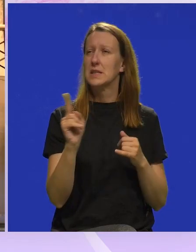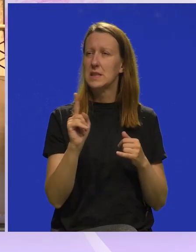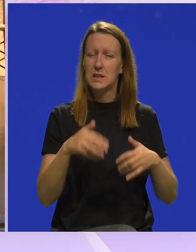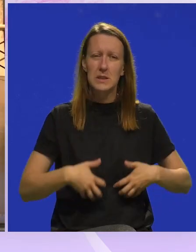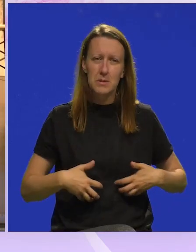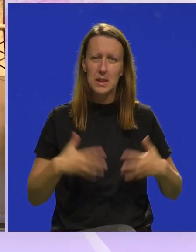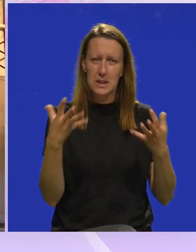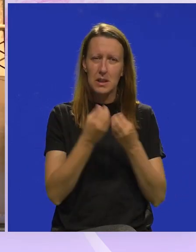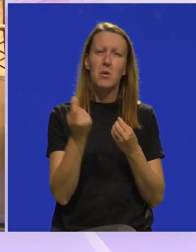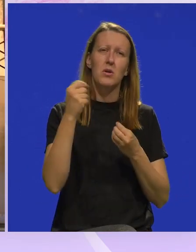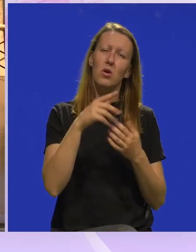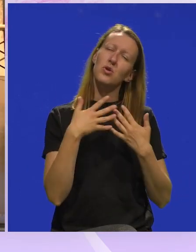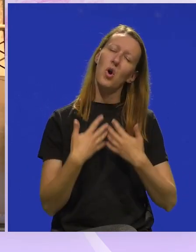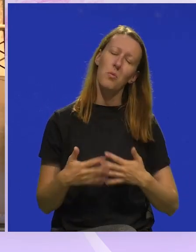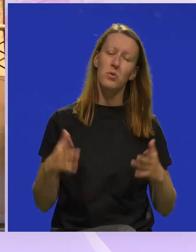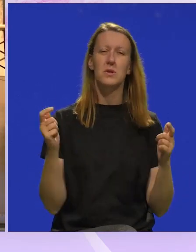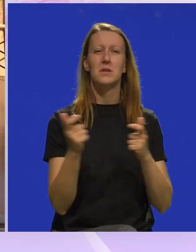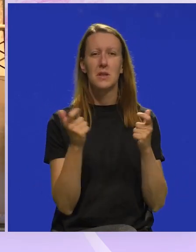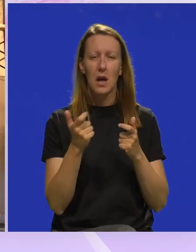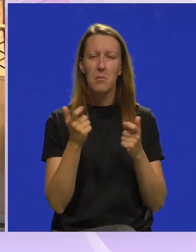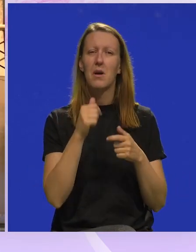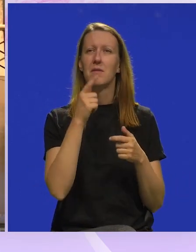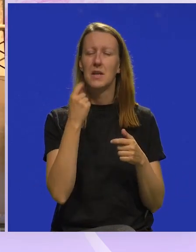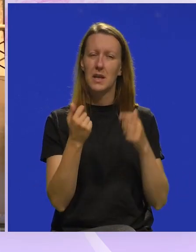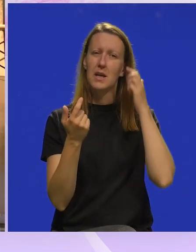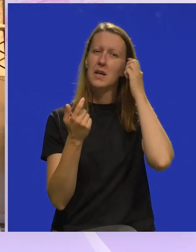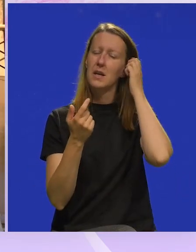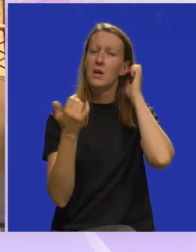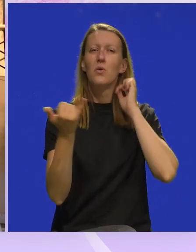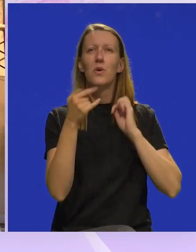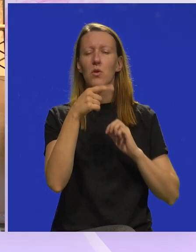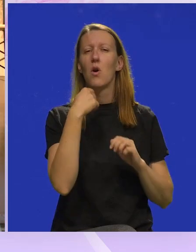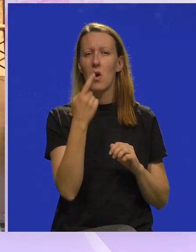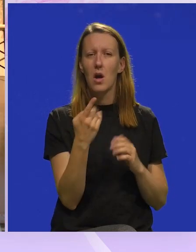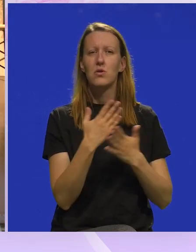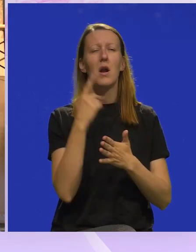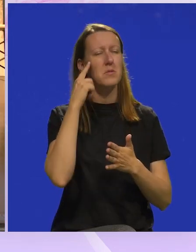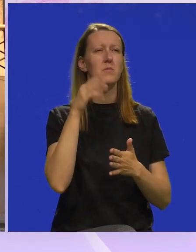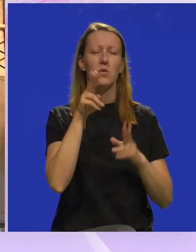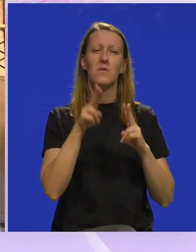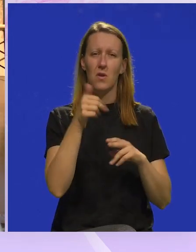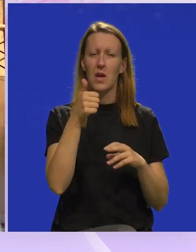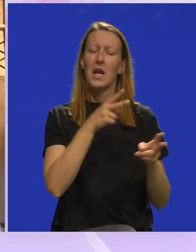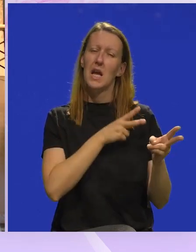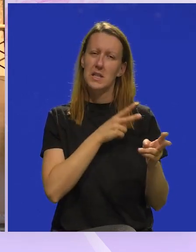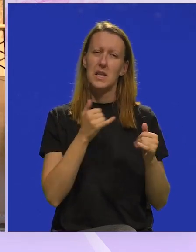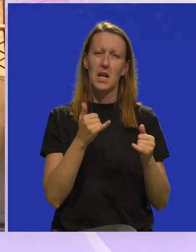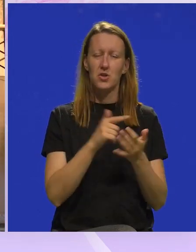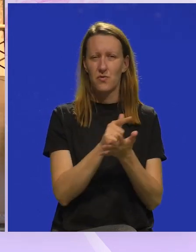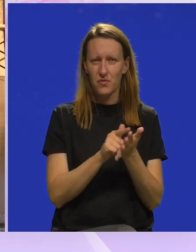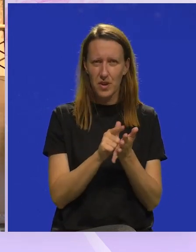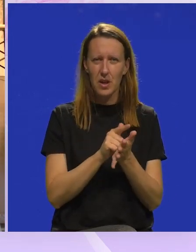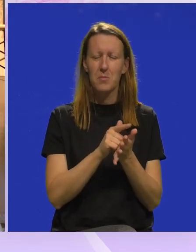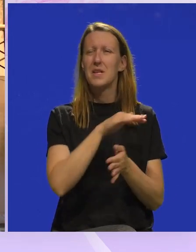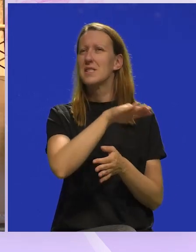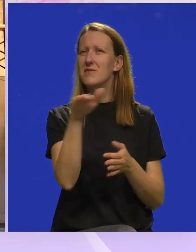nisu nasmijali s nama da se dođu opustiti, zabaviti. Jer, uvijek to kažem, ali mislim da je to stvarno jedna istina današnjeg vremena.